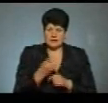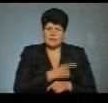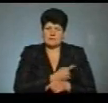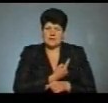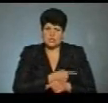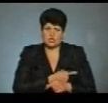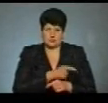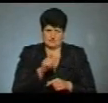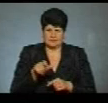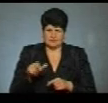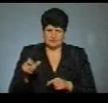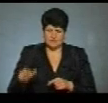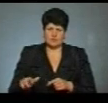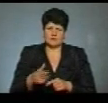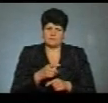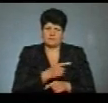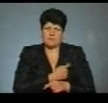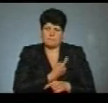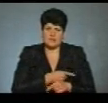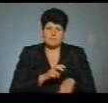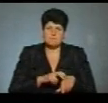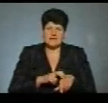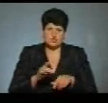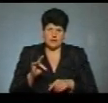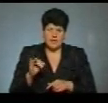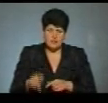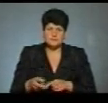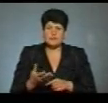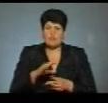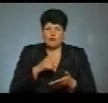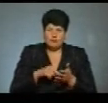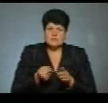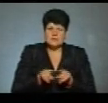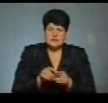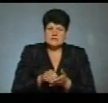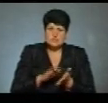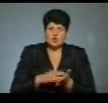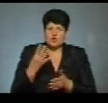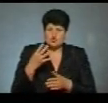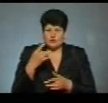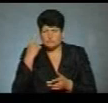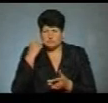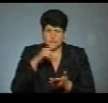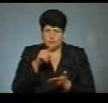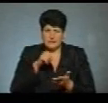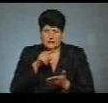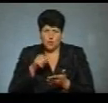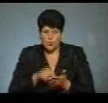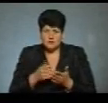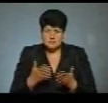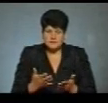місцевої лікарні, повідомив епідеміолог Володимир Паничев. За його словами, в місті також зареєстровано 40 підозр на ковід-19.